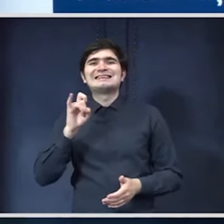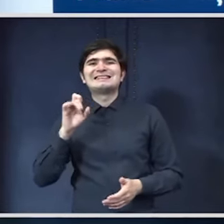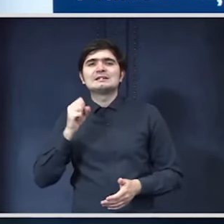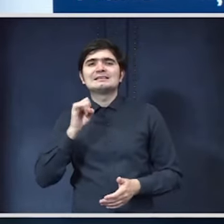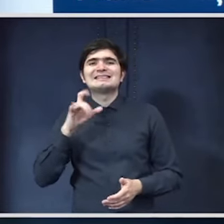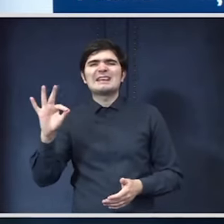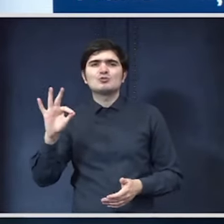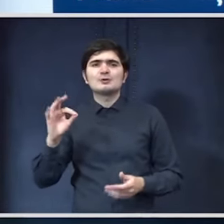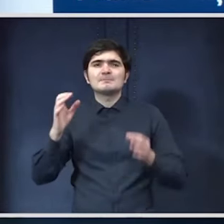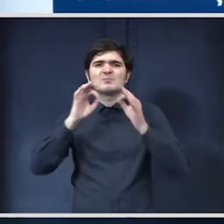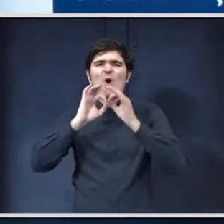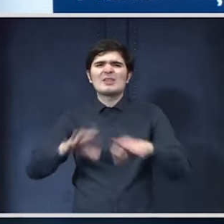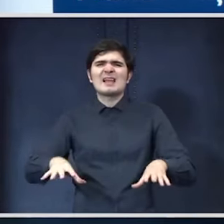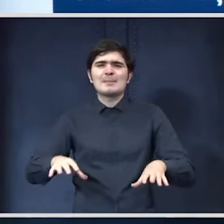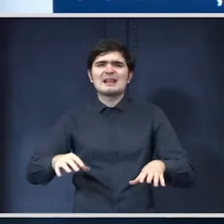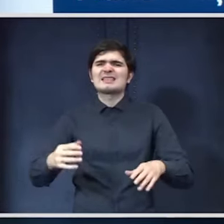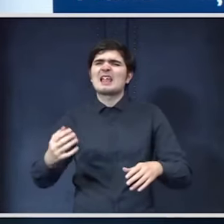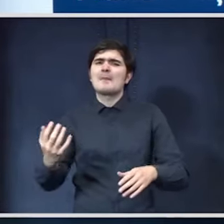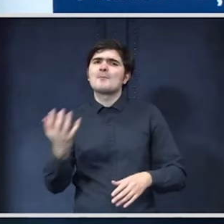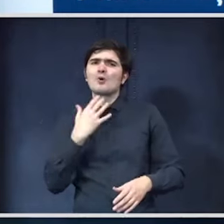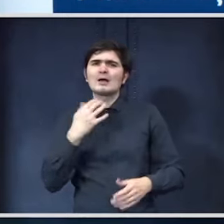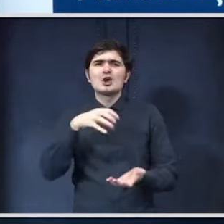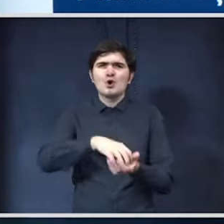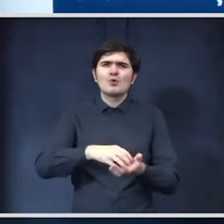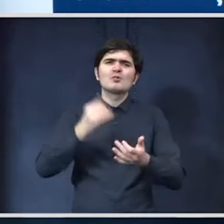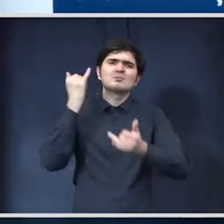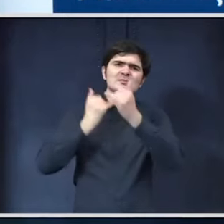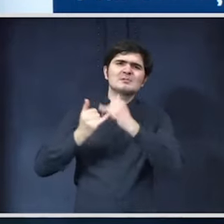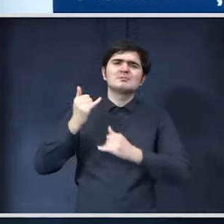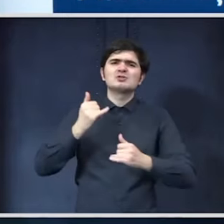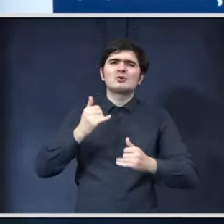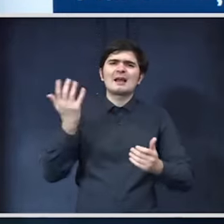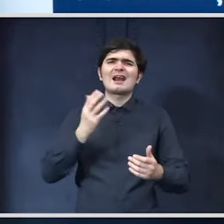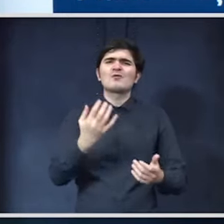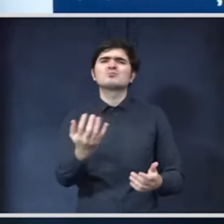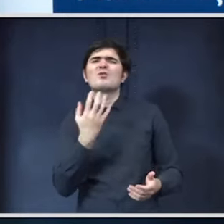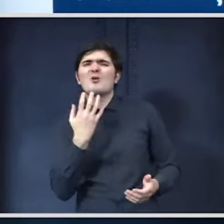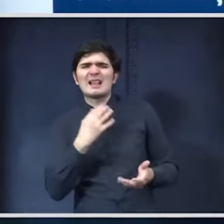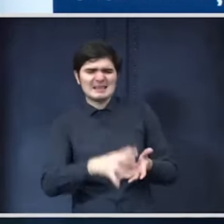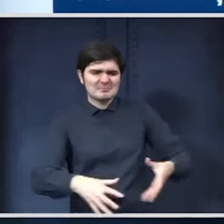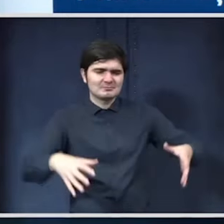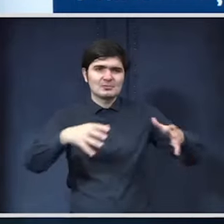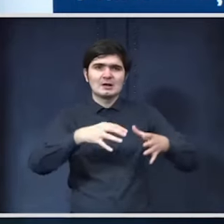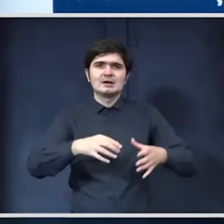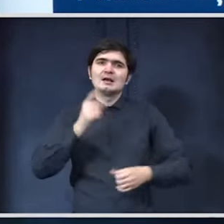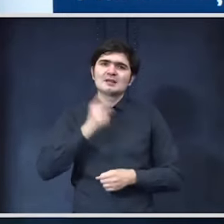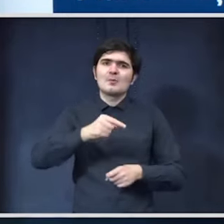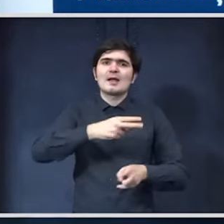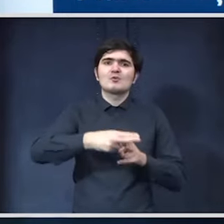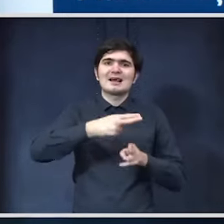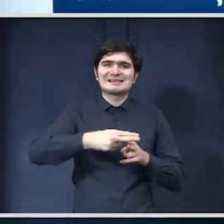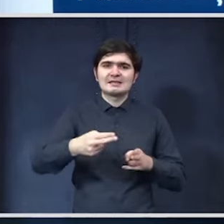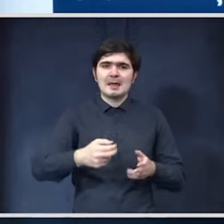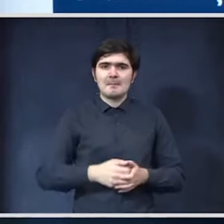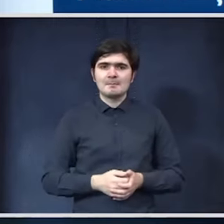în România foarte multe locuri poluate istoric și care trebuie să fie să fie curățate